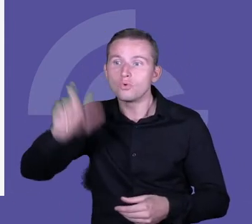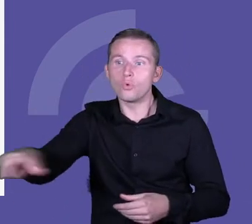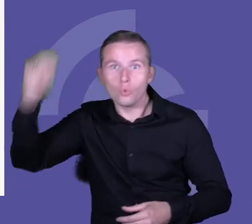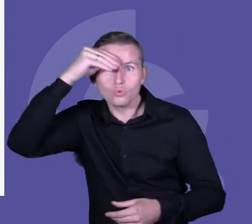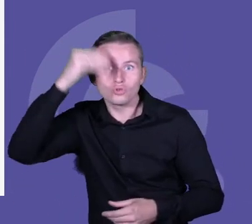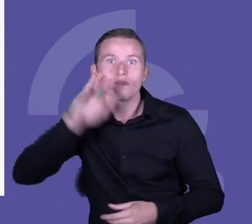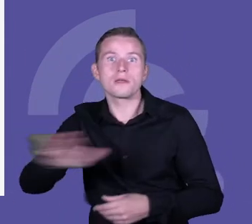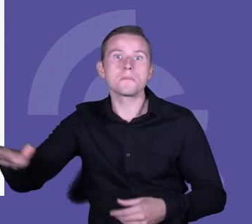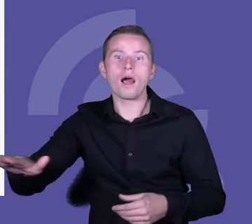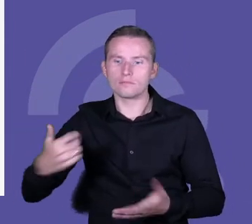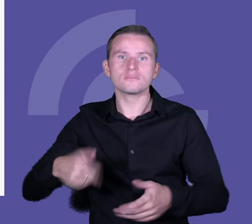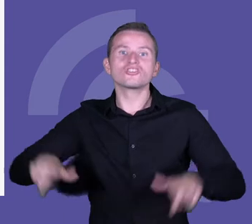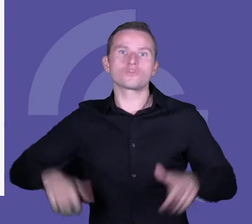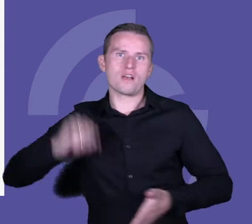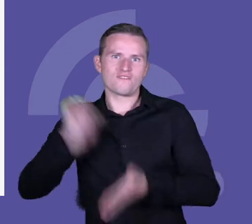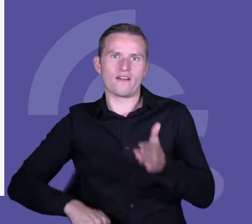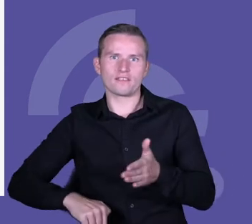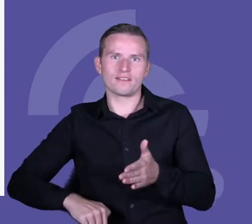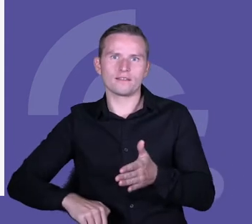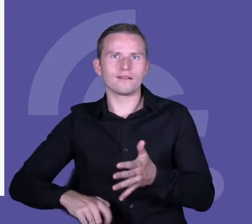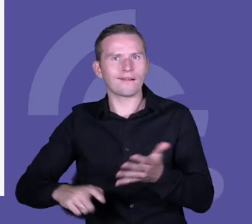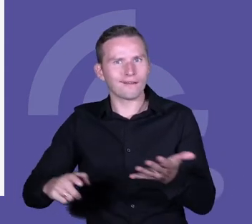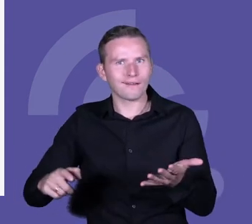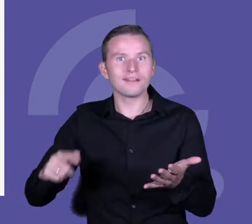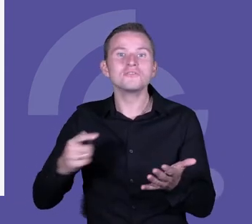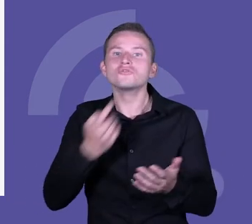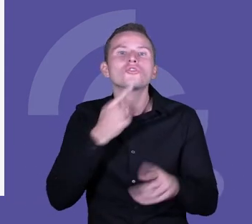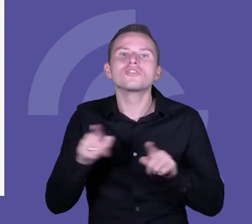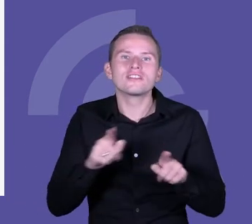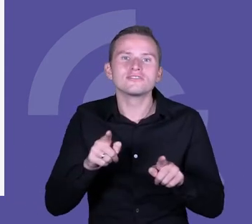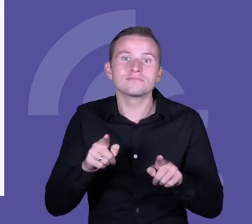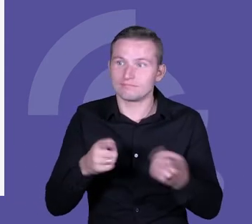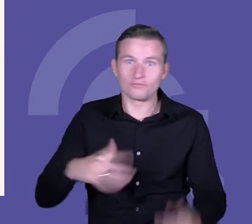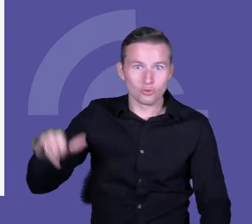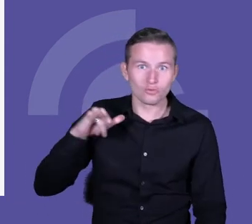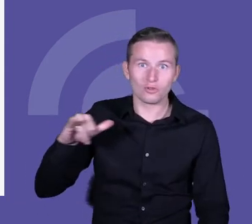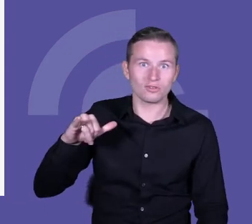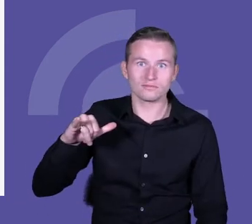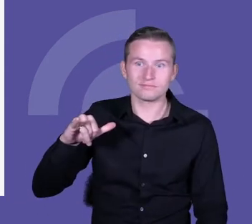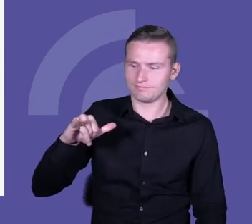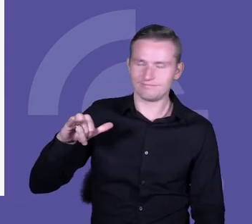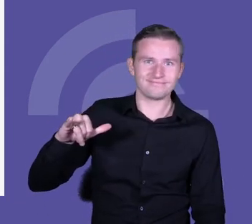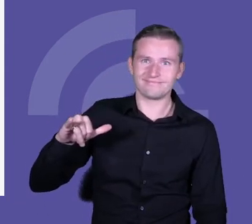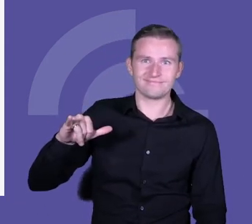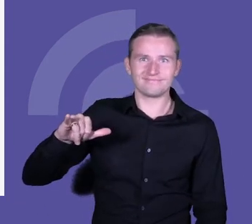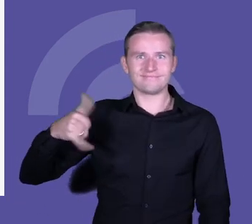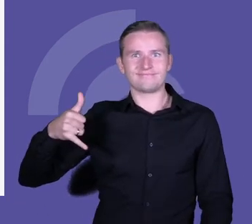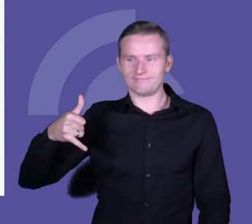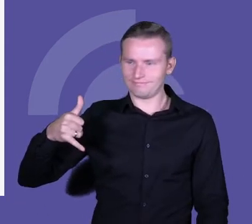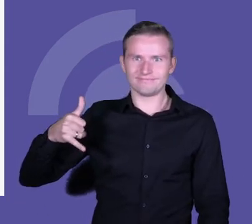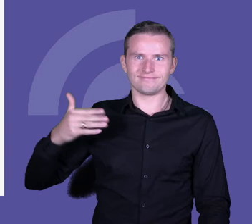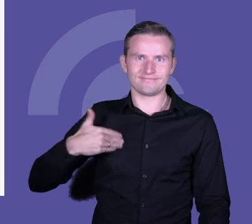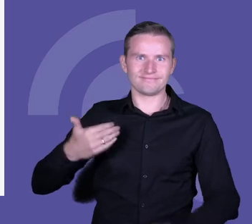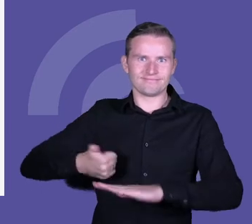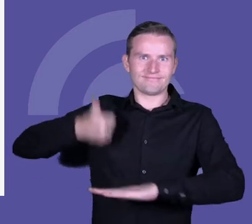pokazuje jakby o co chodzi, nie? To nawet to jest symbolem tego, czy my działamy równo i czy my działamy partnersko, nie? No ciekawe, ale